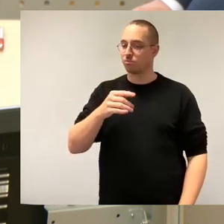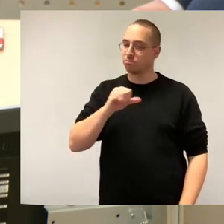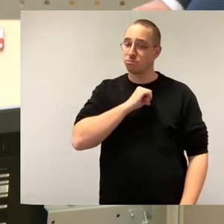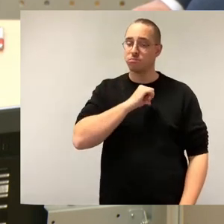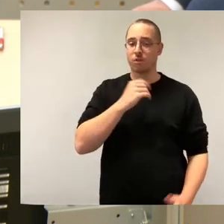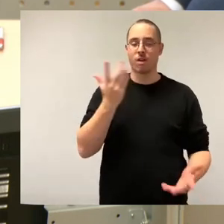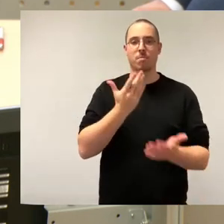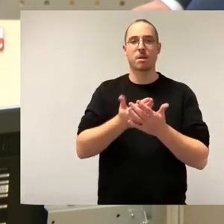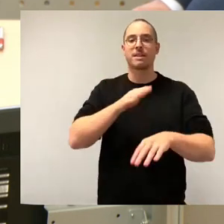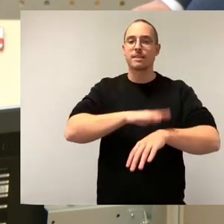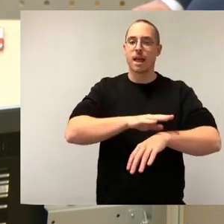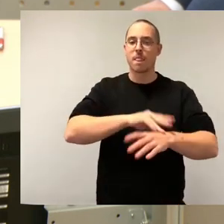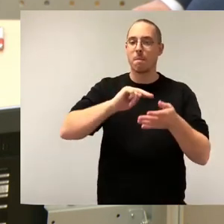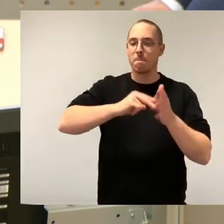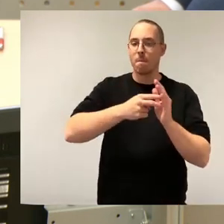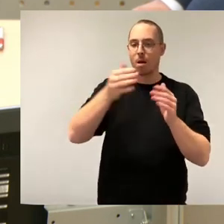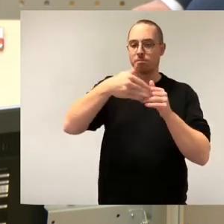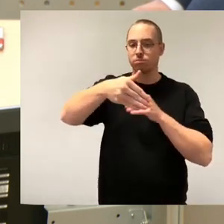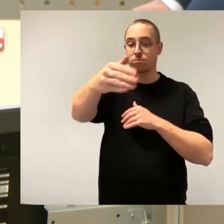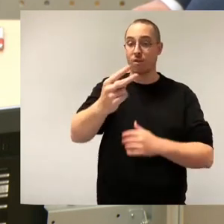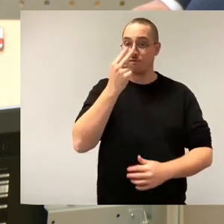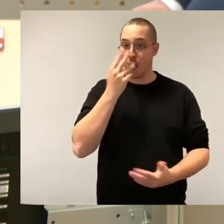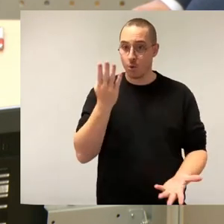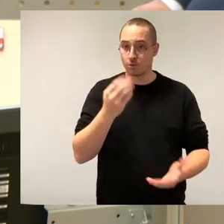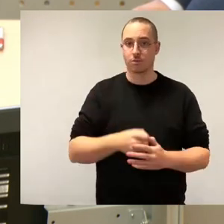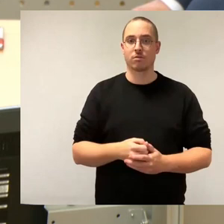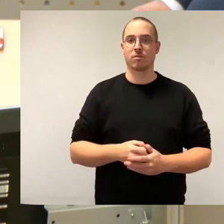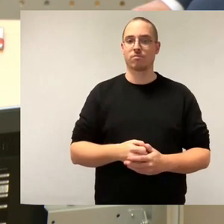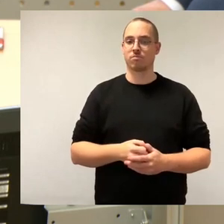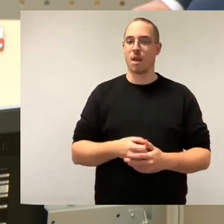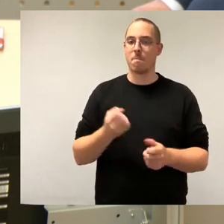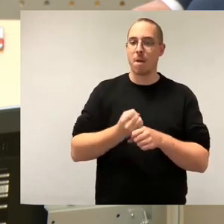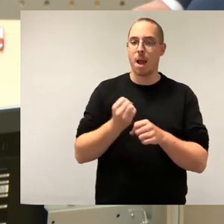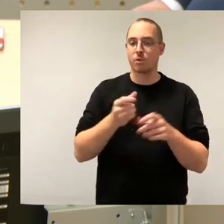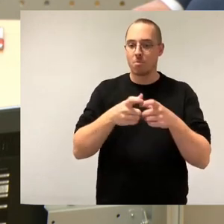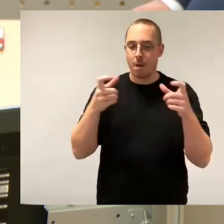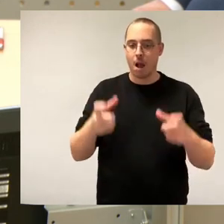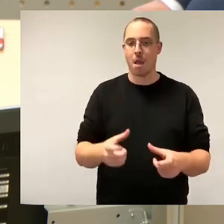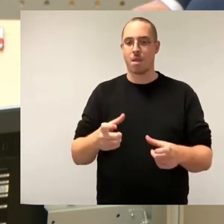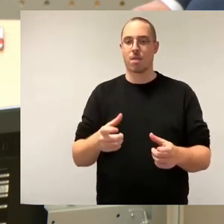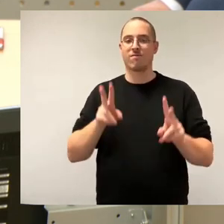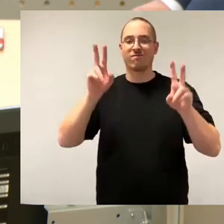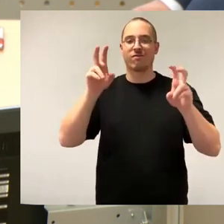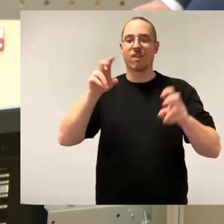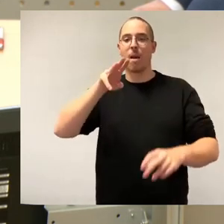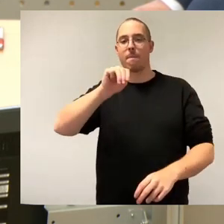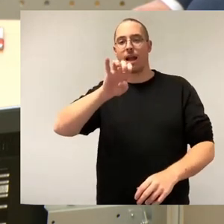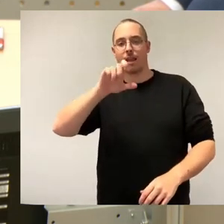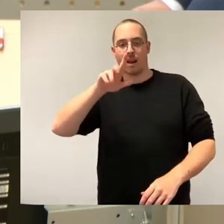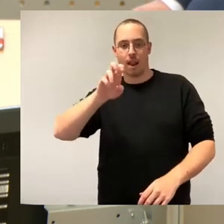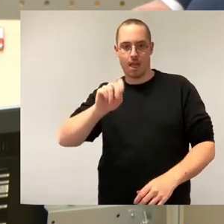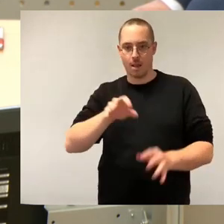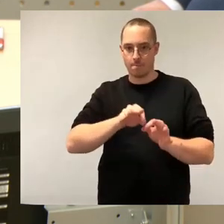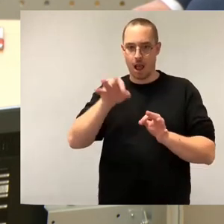Arbeitspakete und Meilensteine gibt es? Wir wollen ganz gern im Ausschuss einschätzen können, sind wir im Plan? Dauert es länger?